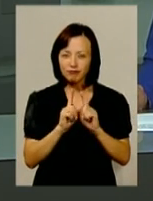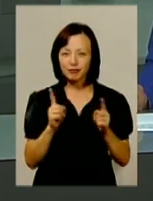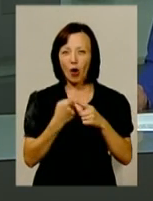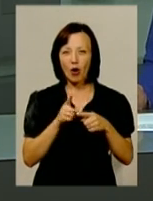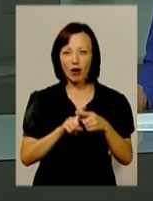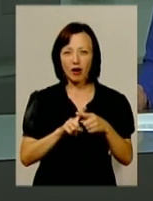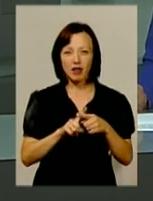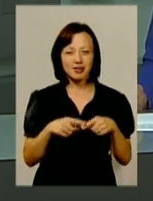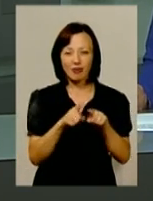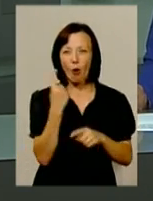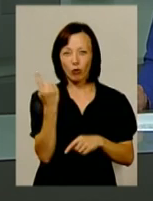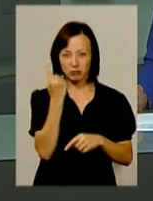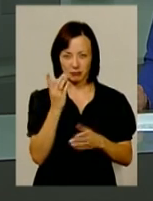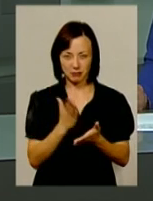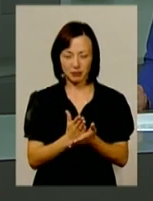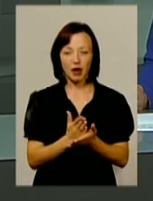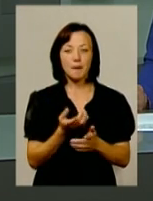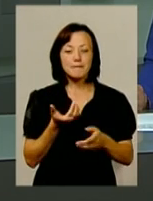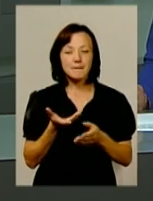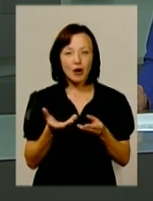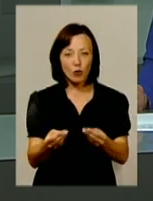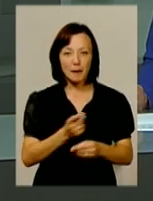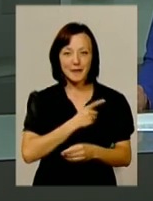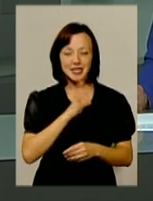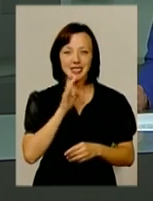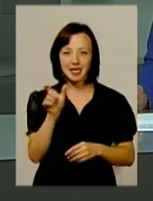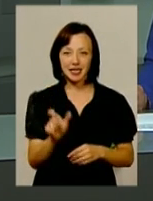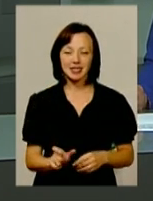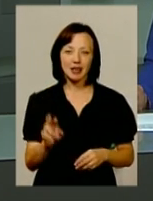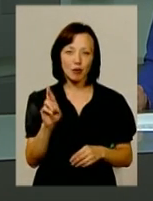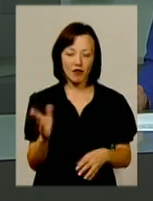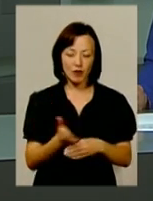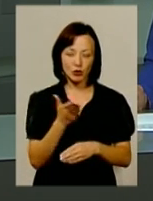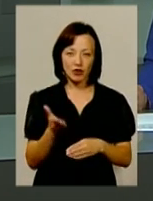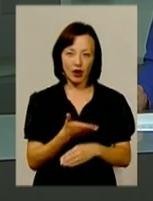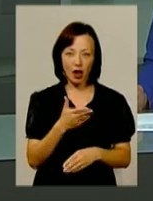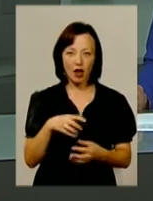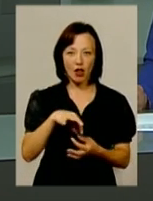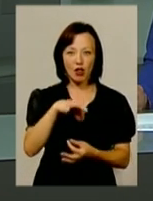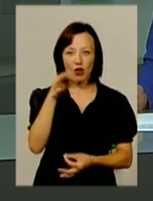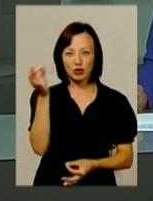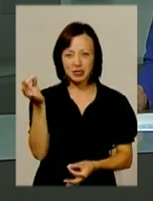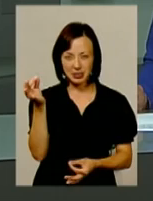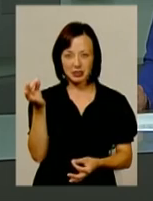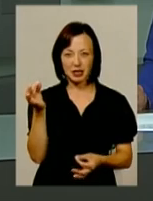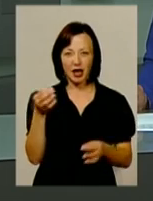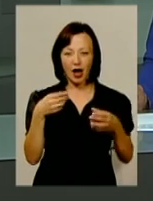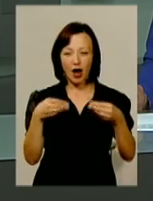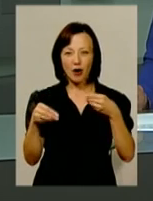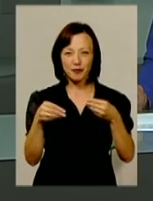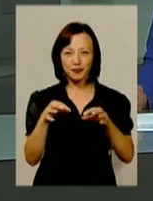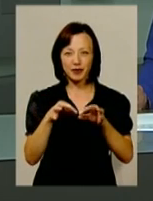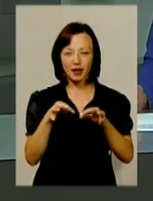В цьому нашу знімальну групу переконувала майстриня з Ярмоленець. Вона виготовляє вироби з лози, рогози та соломи. І каже,